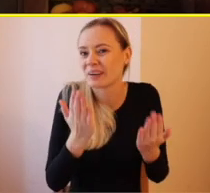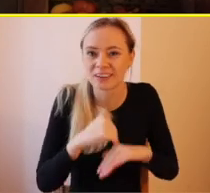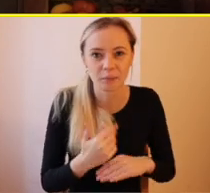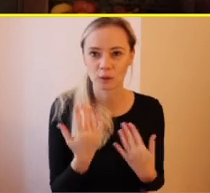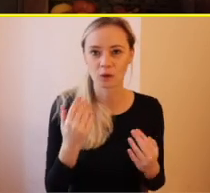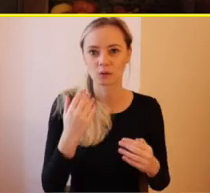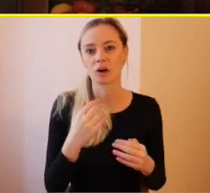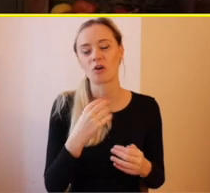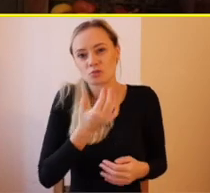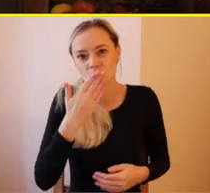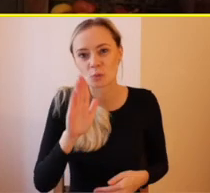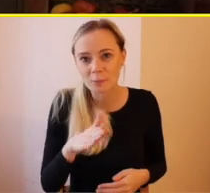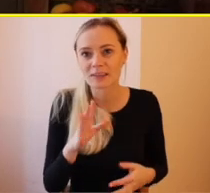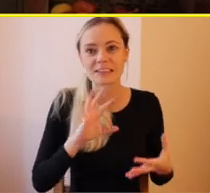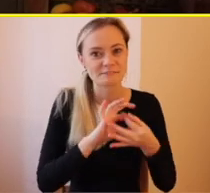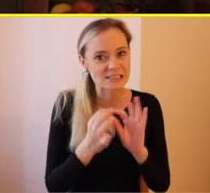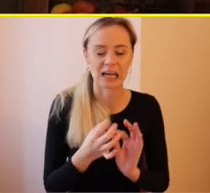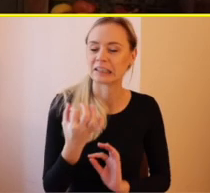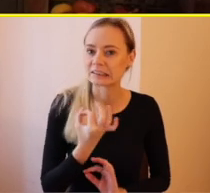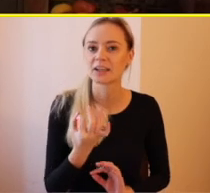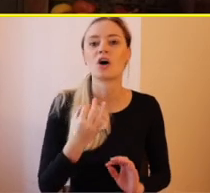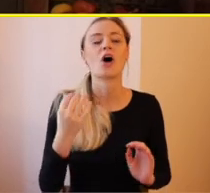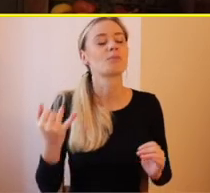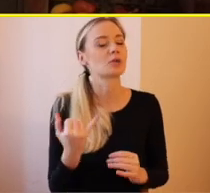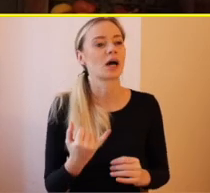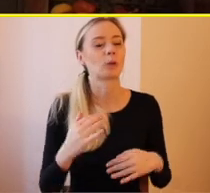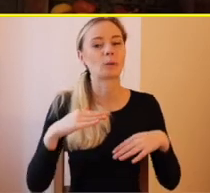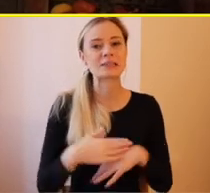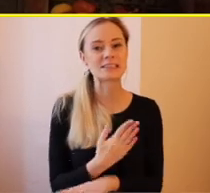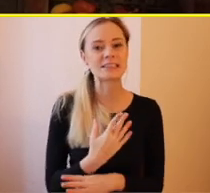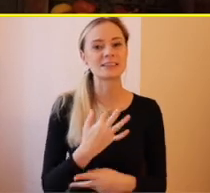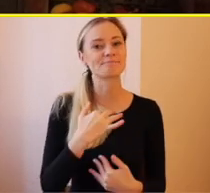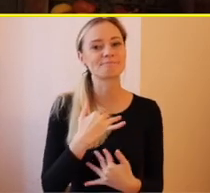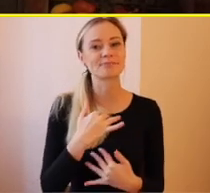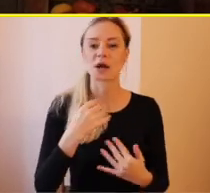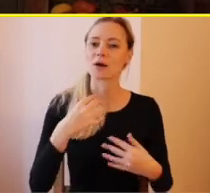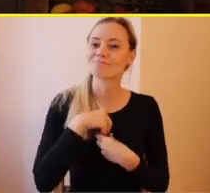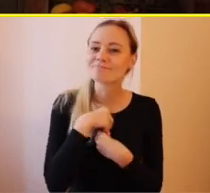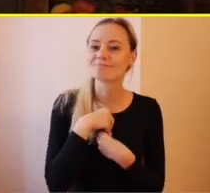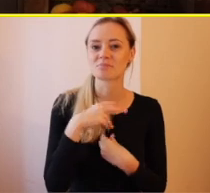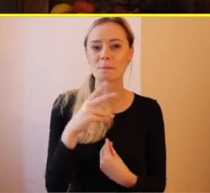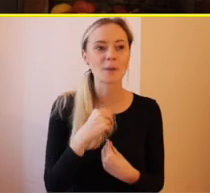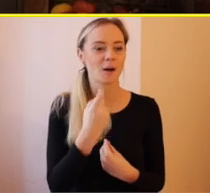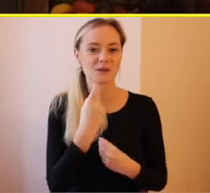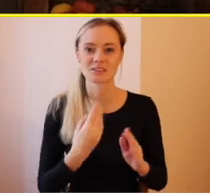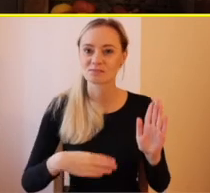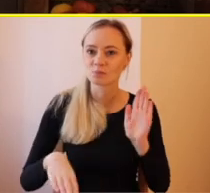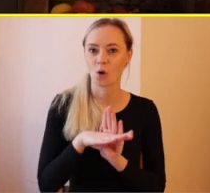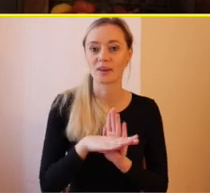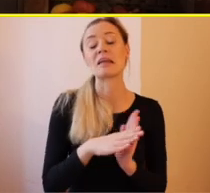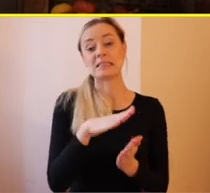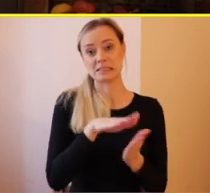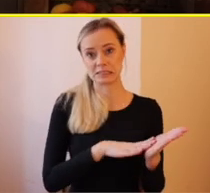ťahalo niekam vonku. Proste ja neviem, prečo som to tak cítila vnútorne, že chcem odísť. Vedela som na